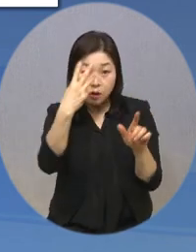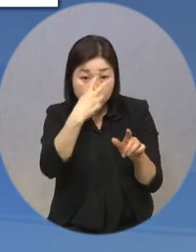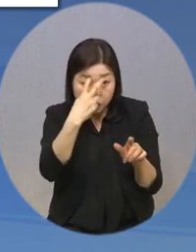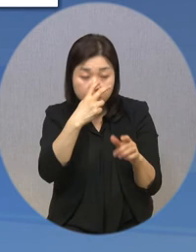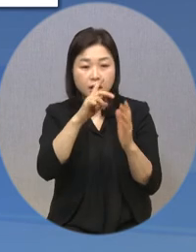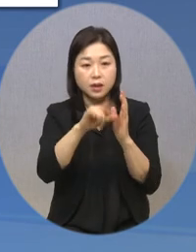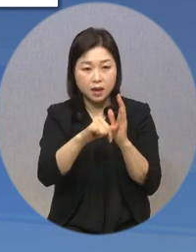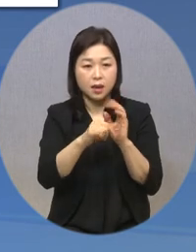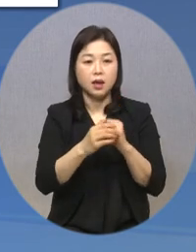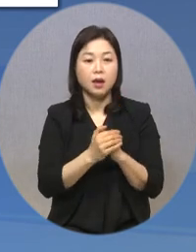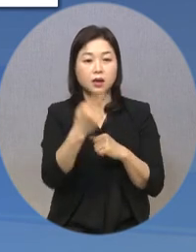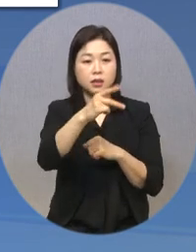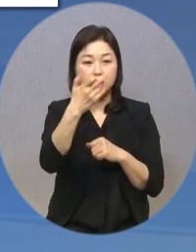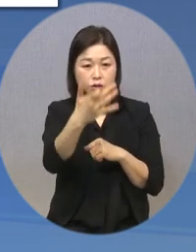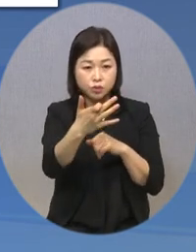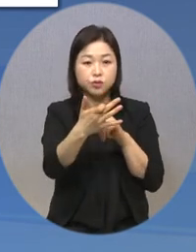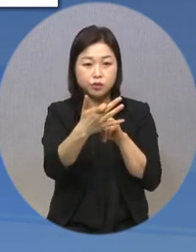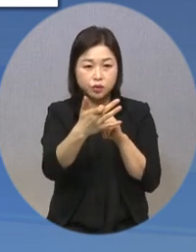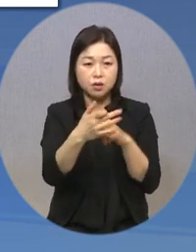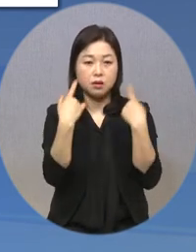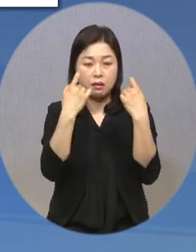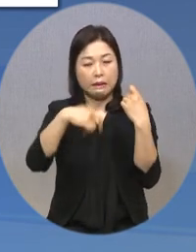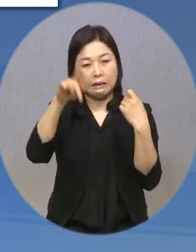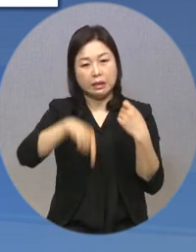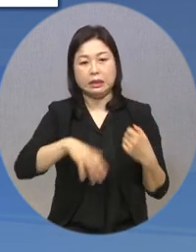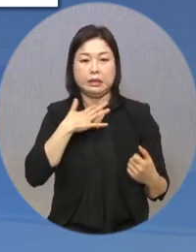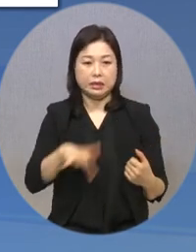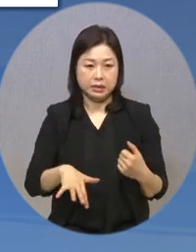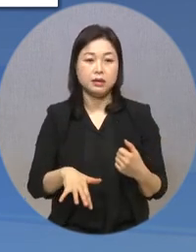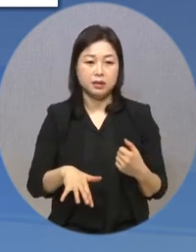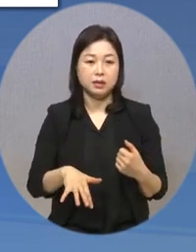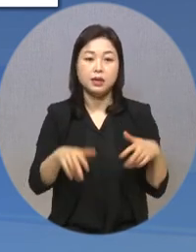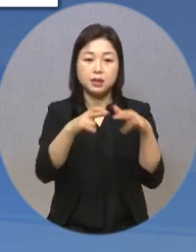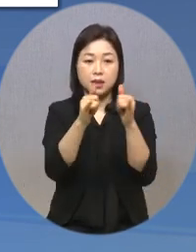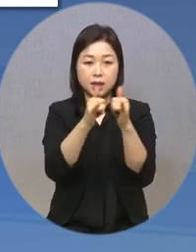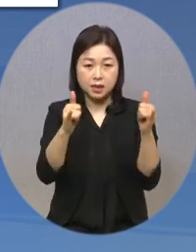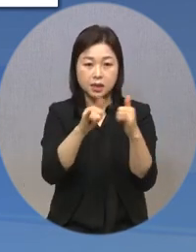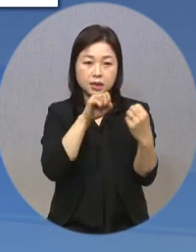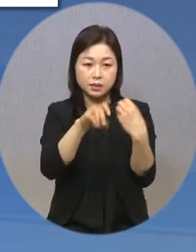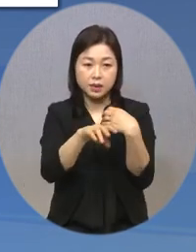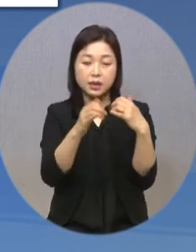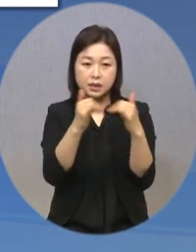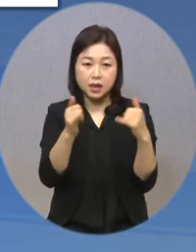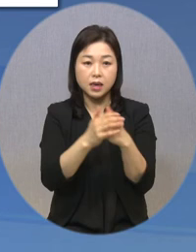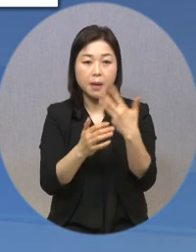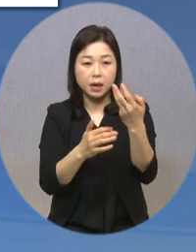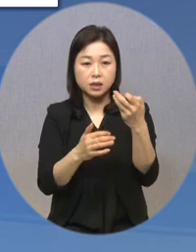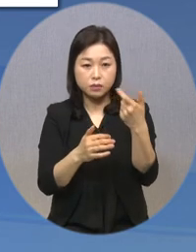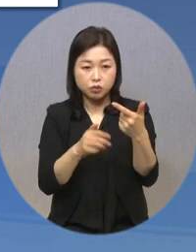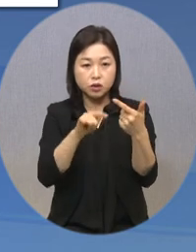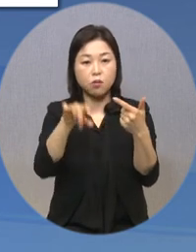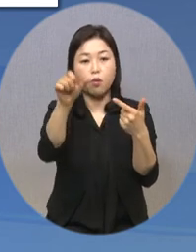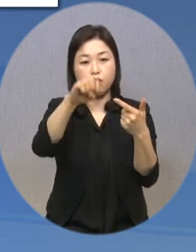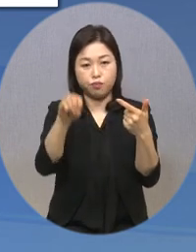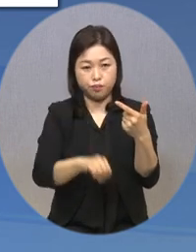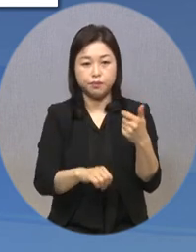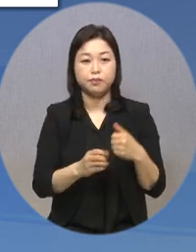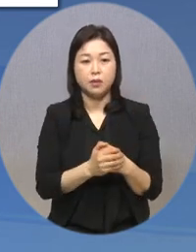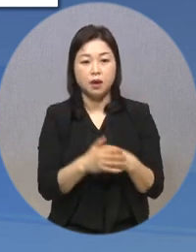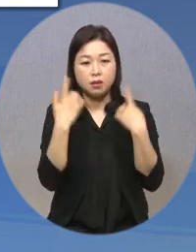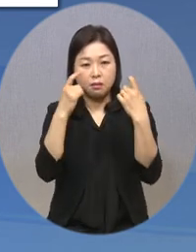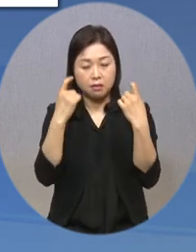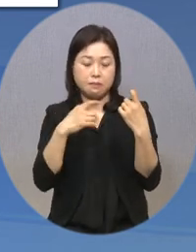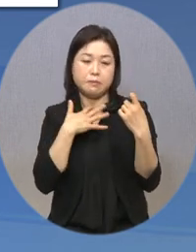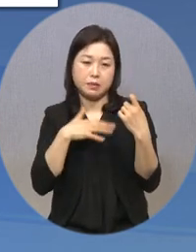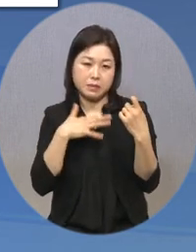따르면 2019년 기준으로 여행을 다녀온 적이 없는 장애인은 응답자의 86.5%였으며 여행을